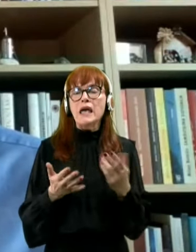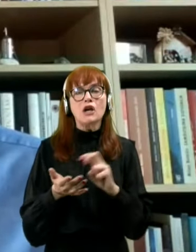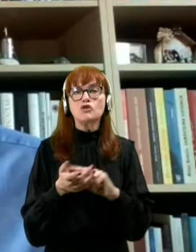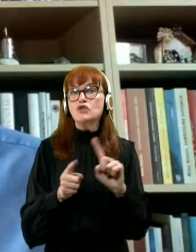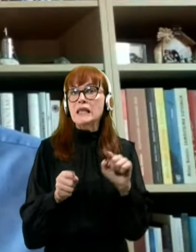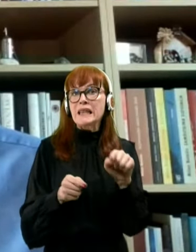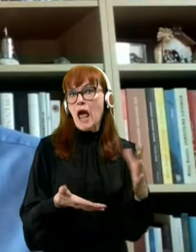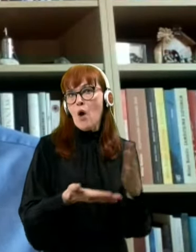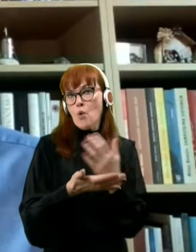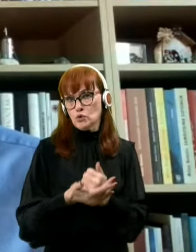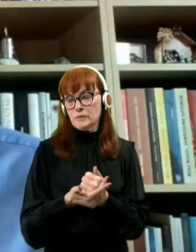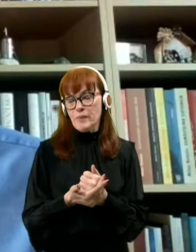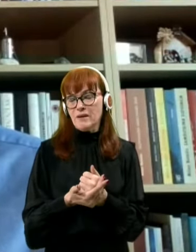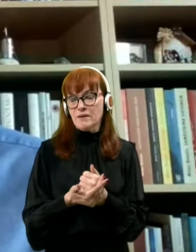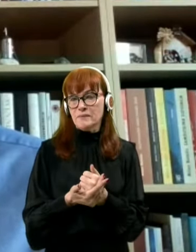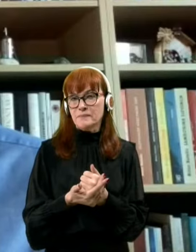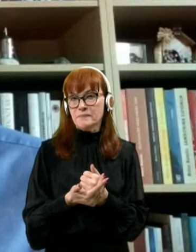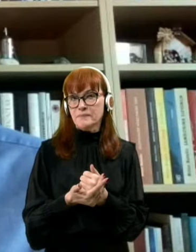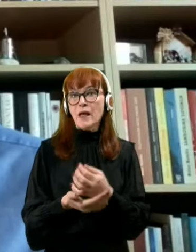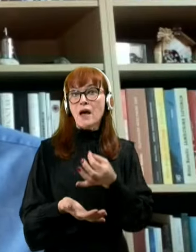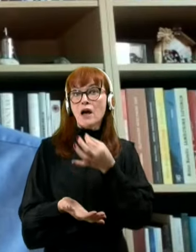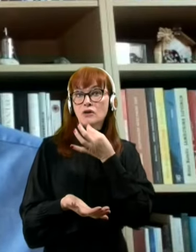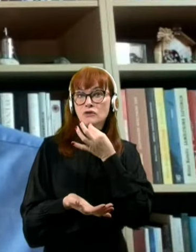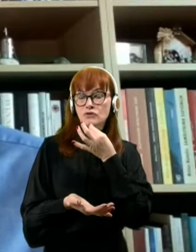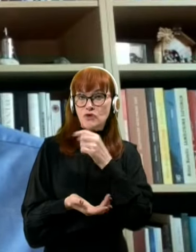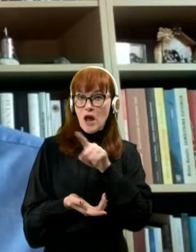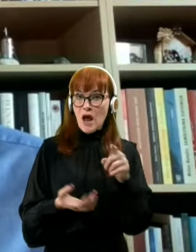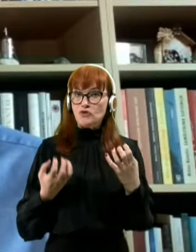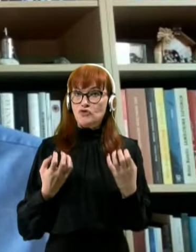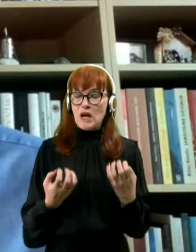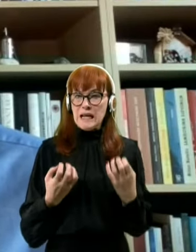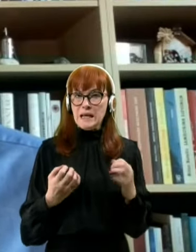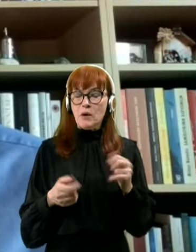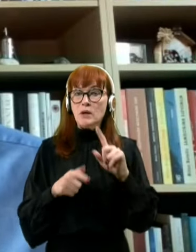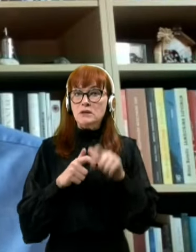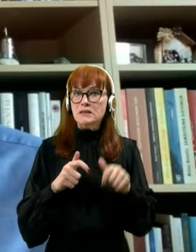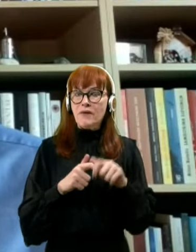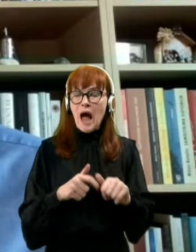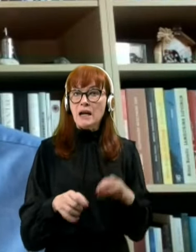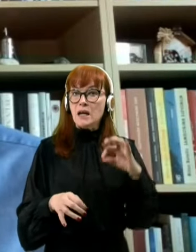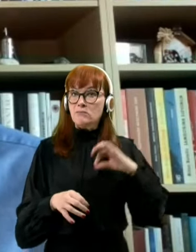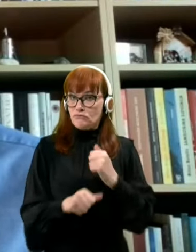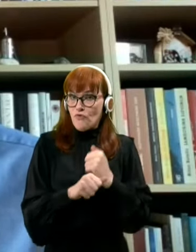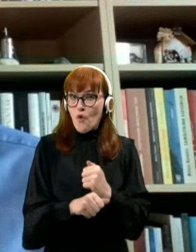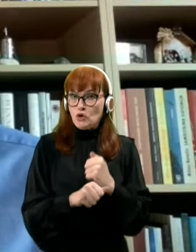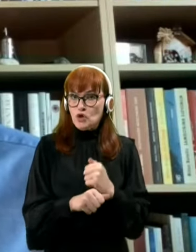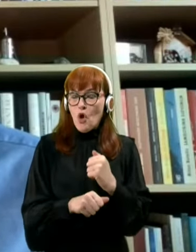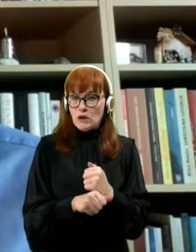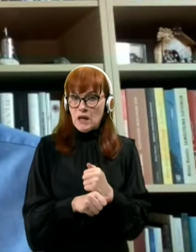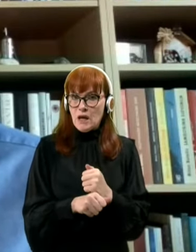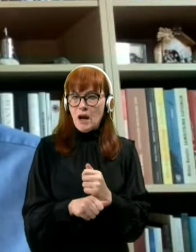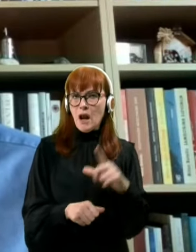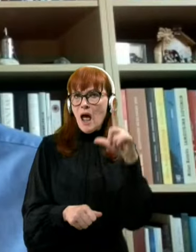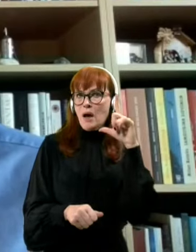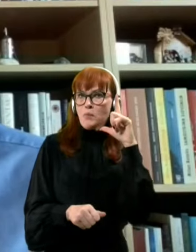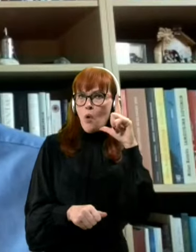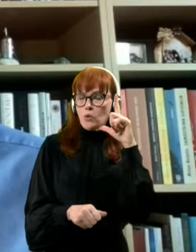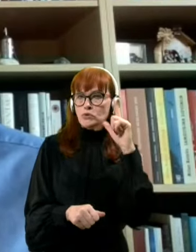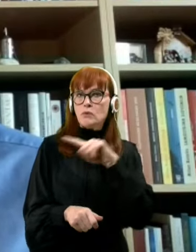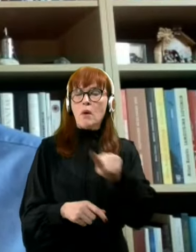uspeva. in če želimo, da bodo stvari funkcionirale, potem je ključno, da se